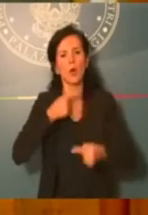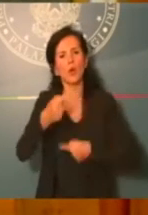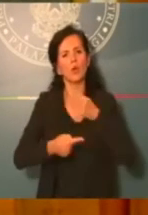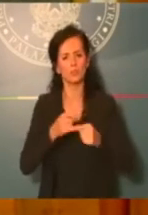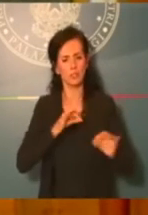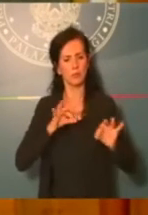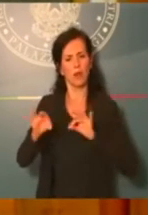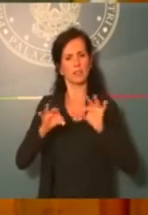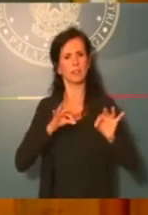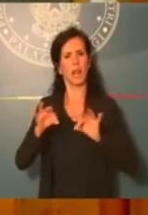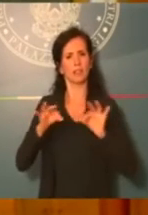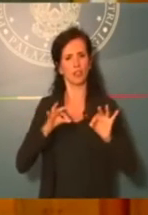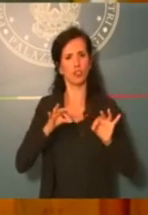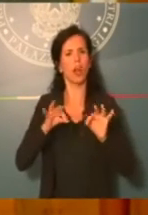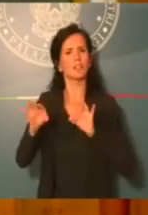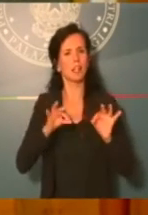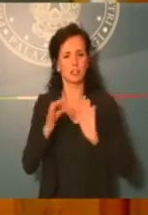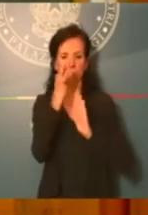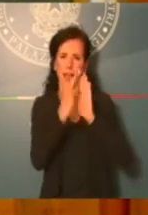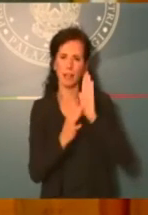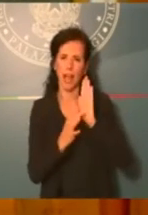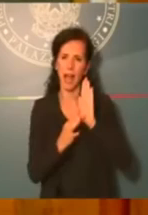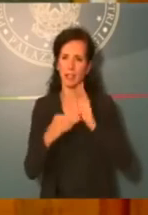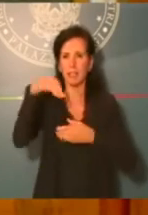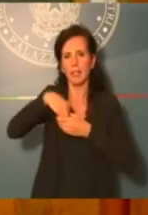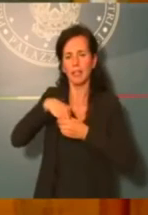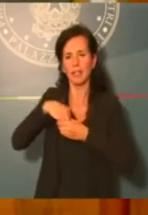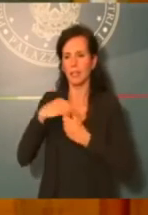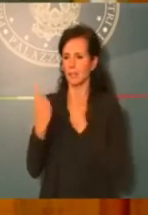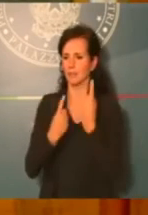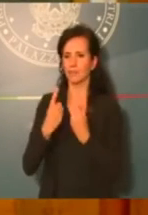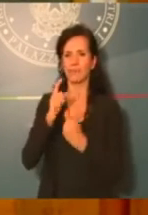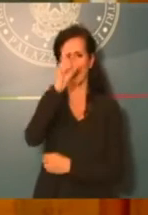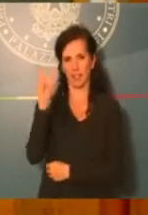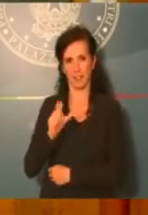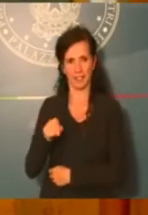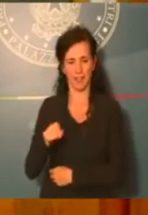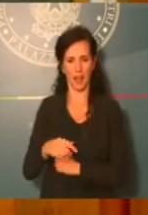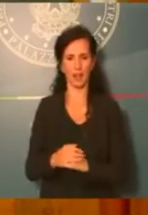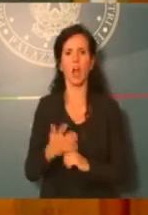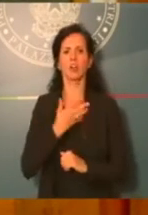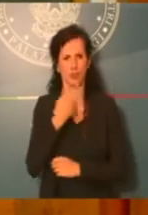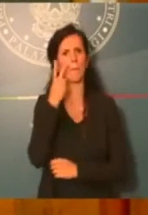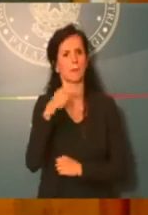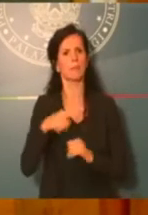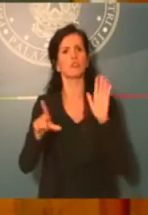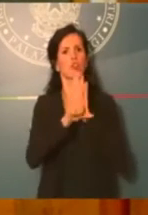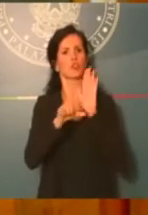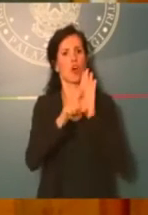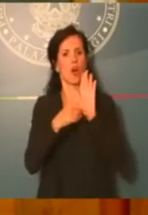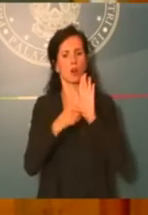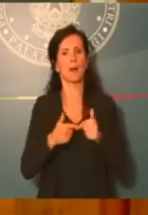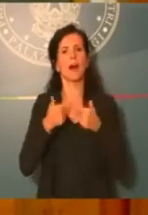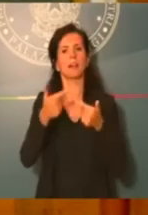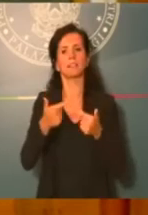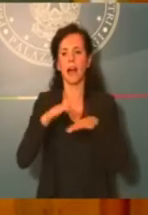infrastrutture che gestiscono i dati all'interno del nostro Paese. Abbiamo inserito una norma per razionalizzare le infrastrutture che gestiscono